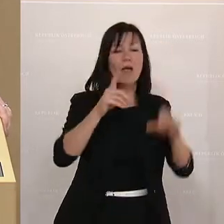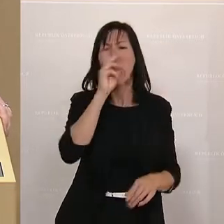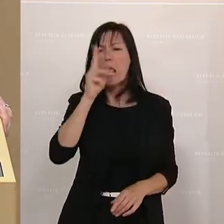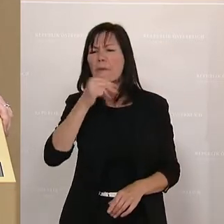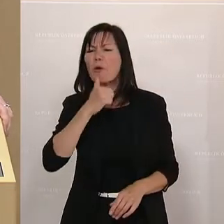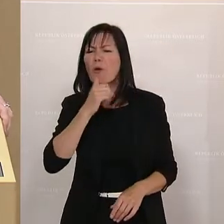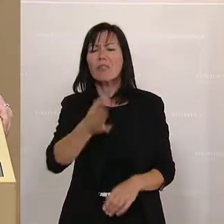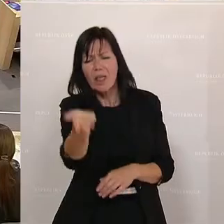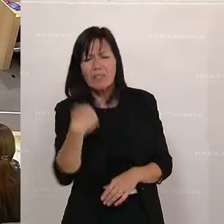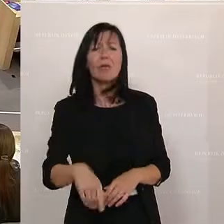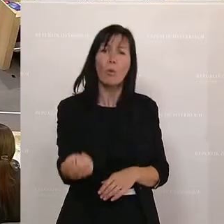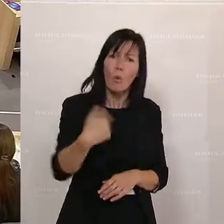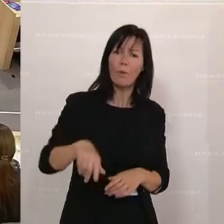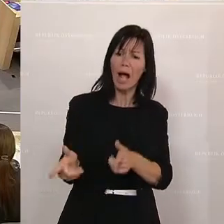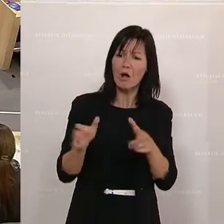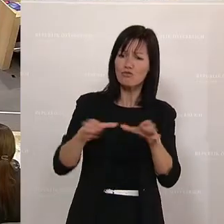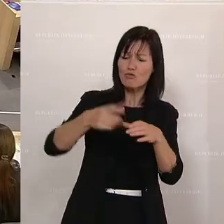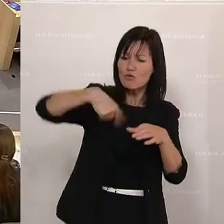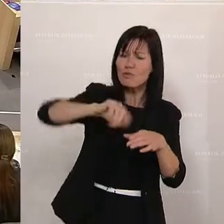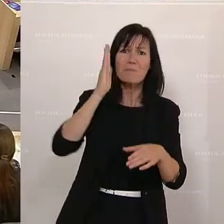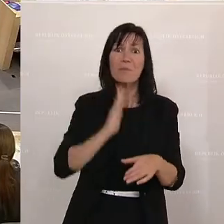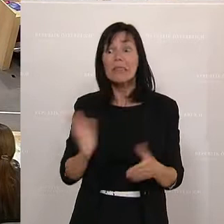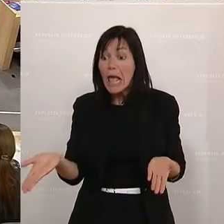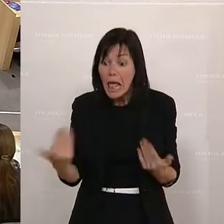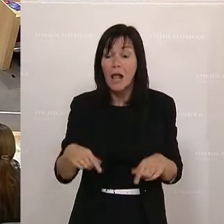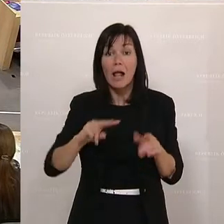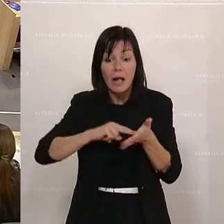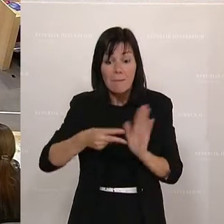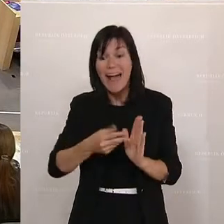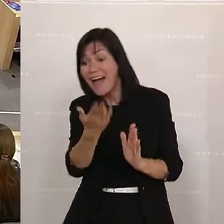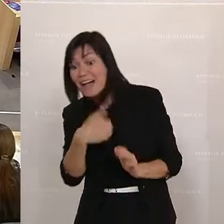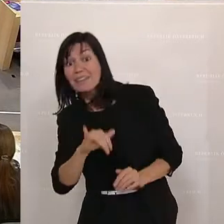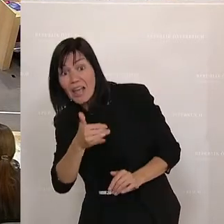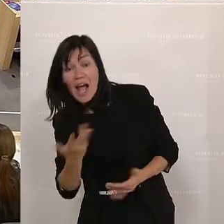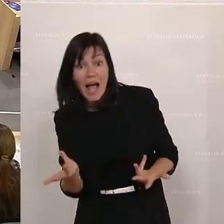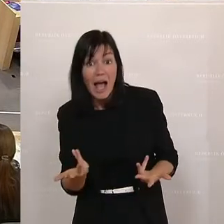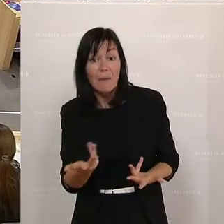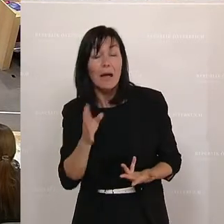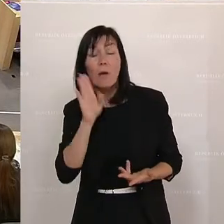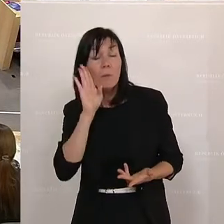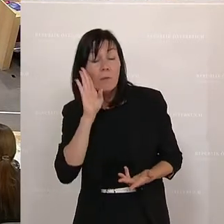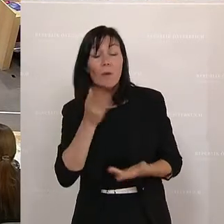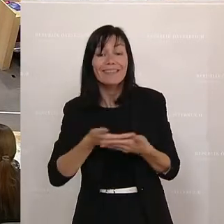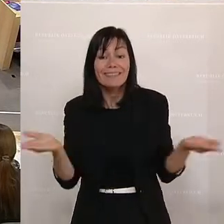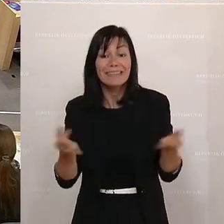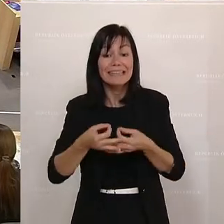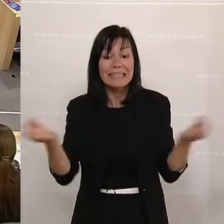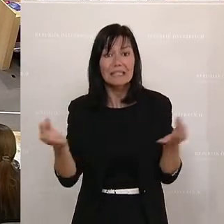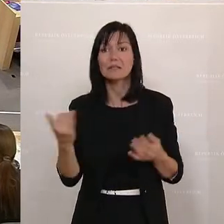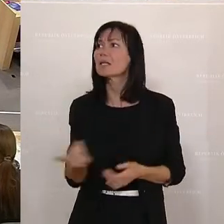redet es halt mit unserem Ausschuss, dass eventuell in diese Richtung was geplant ist. Aber wir hören das nicht. Es wird immer die